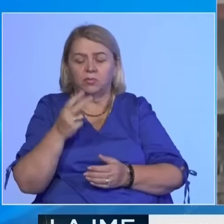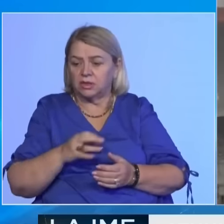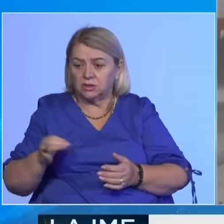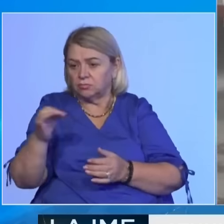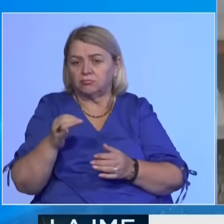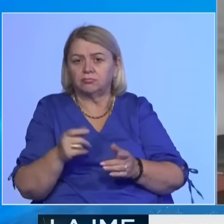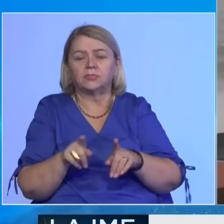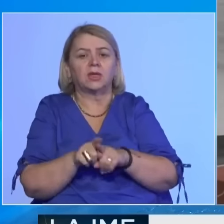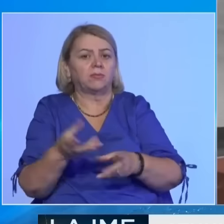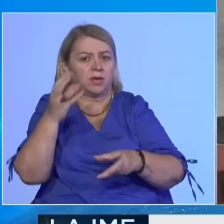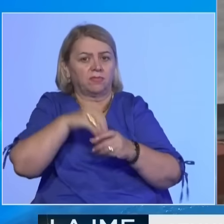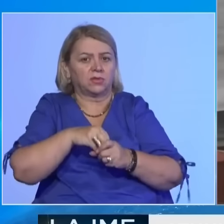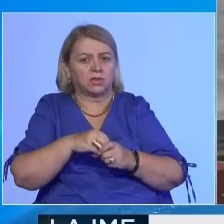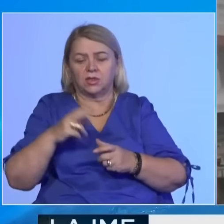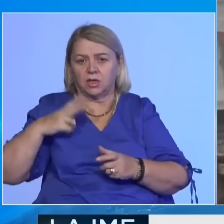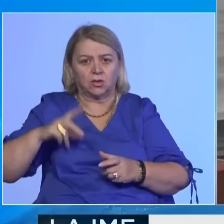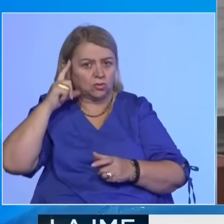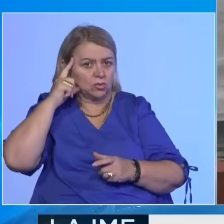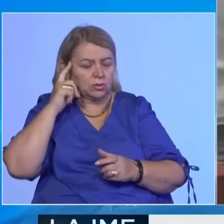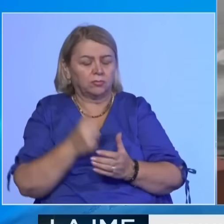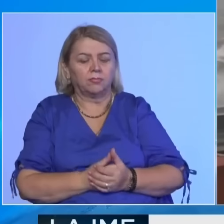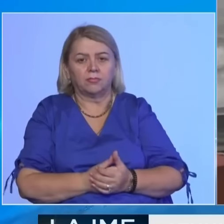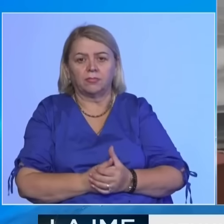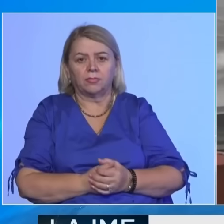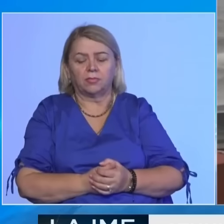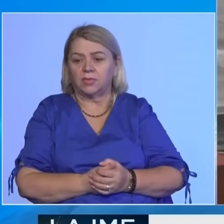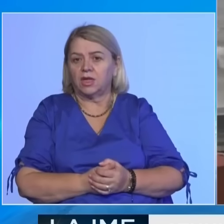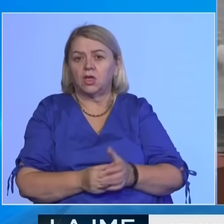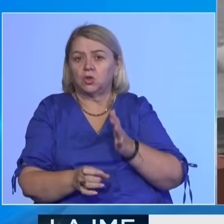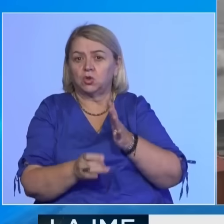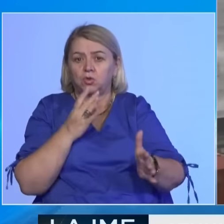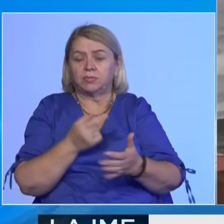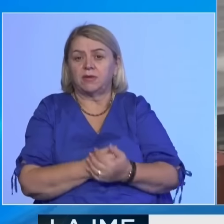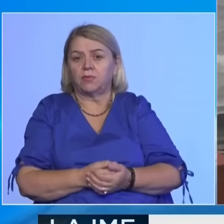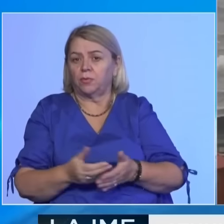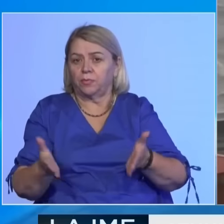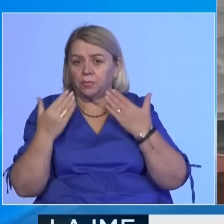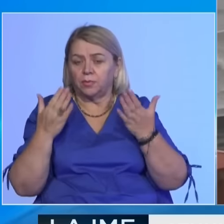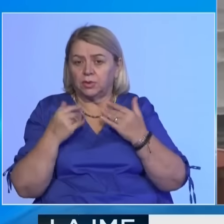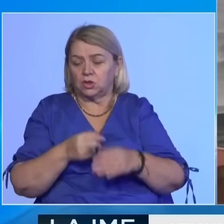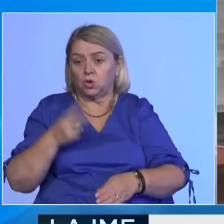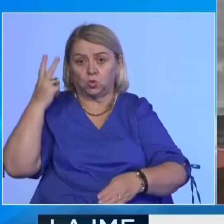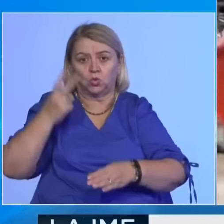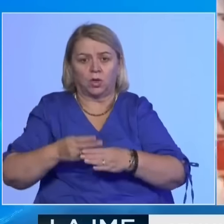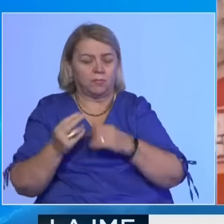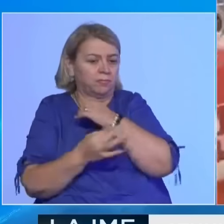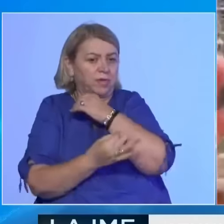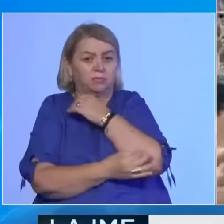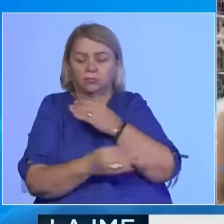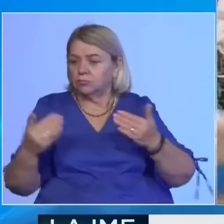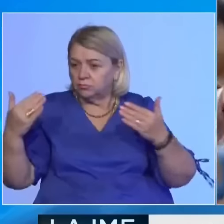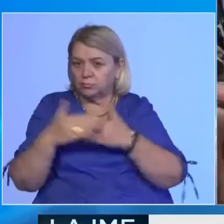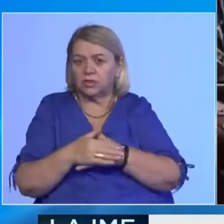të vendit përfshirë edhe në kryeqytetin Hanoj. Supertaifuni Jagi ka goditur për her të tytë të pramten në mbrëmje